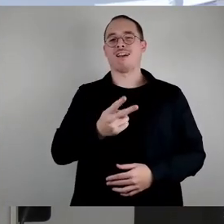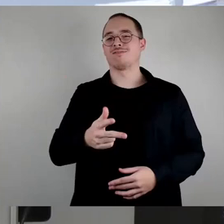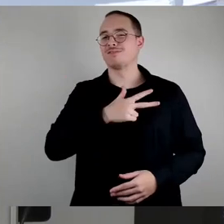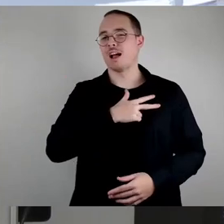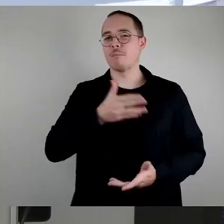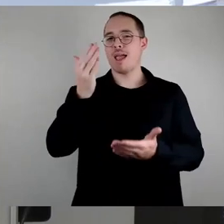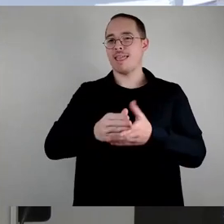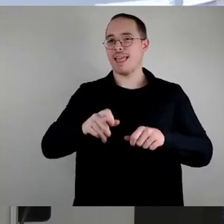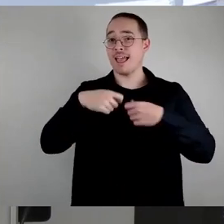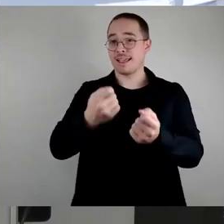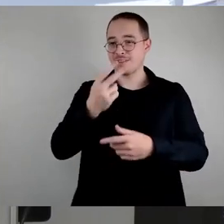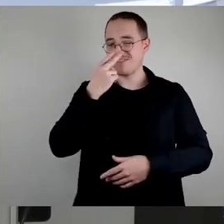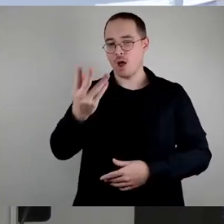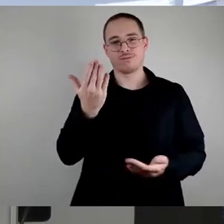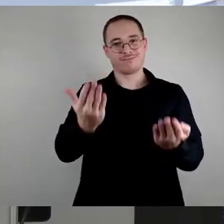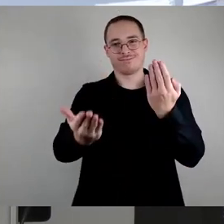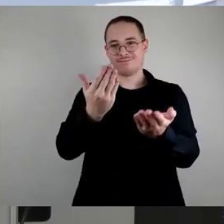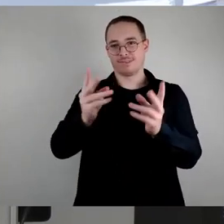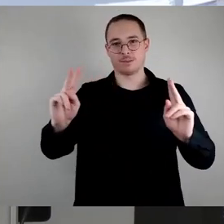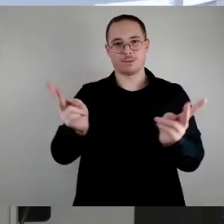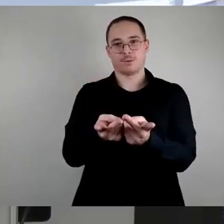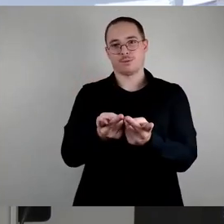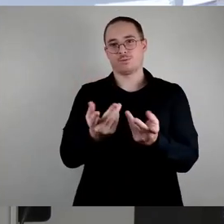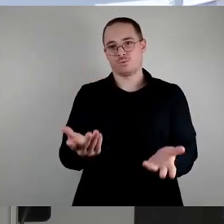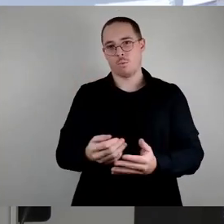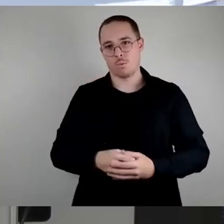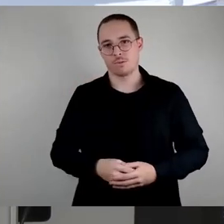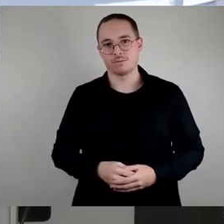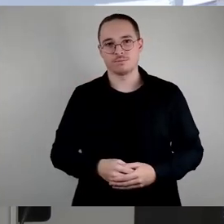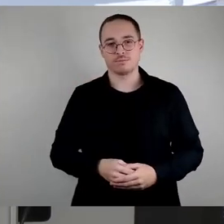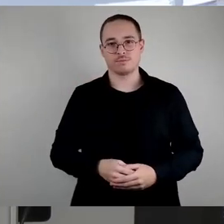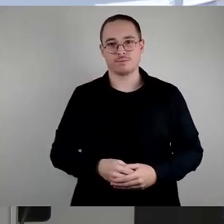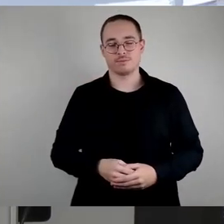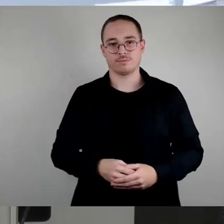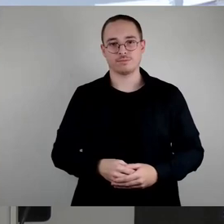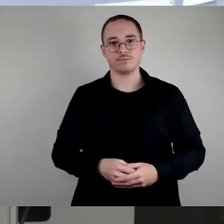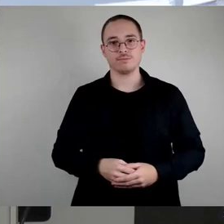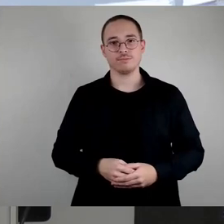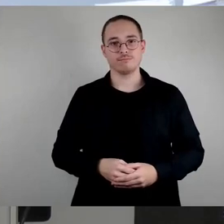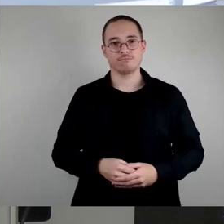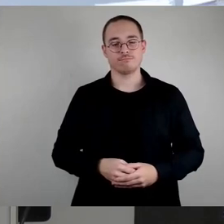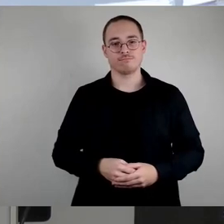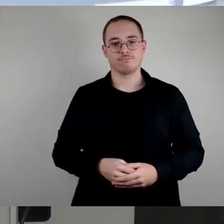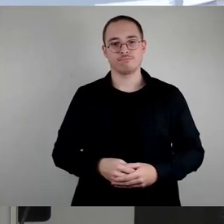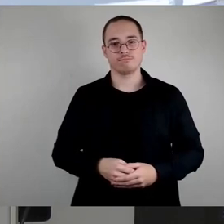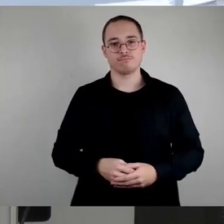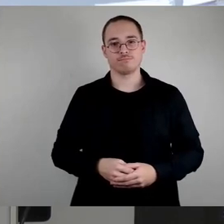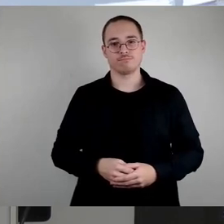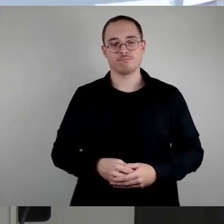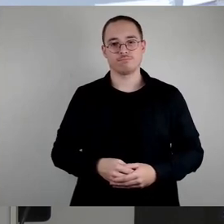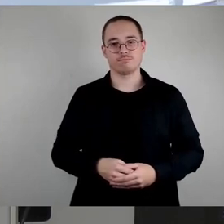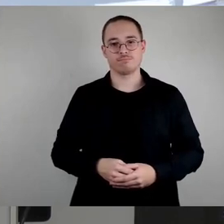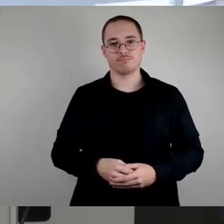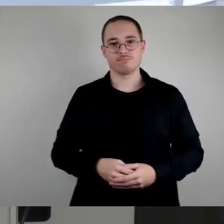man gemeinhin in die Zuständigkeit von Mieterinnen und Mieterbeiräten betrachtet.